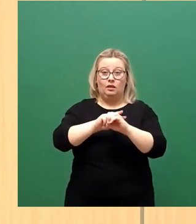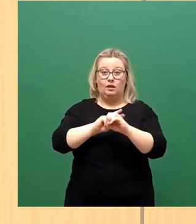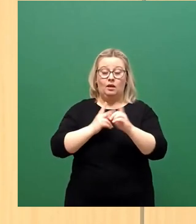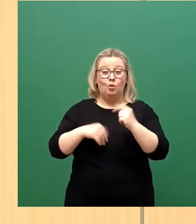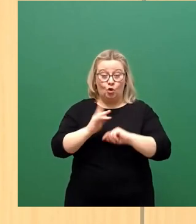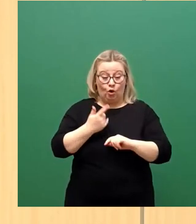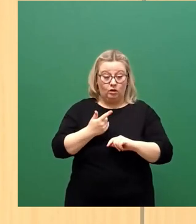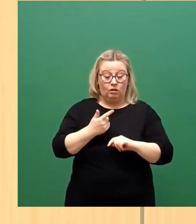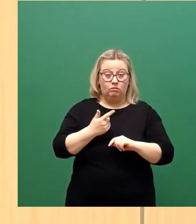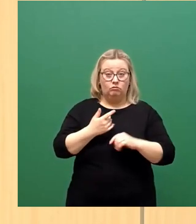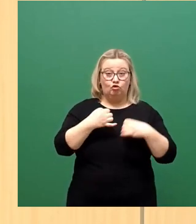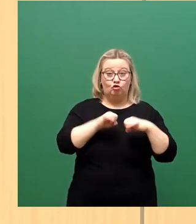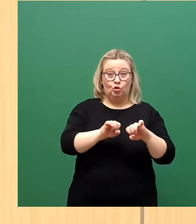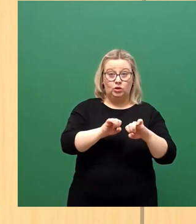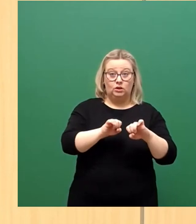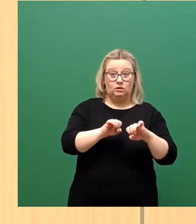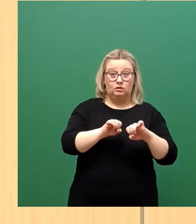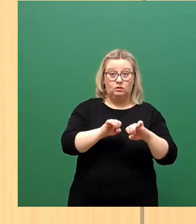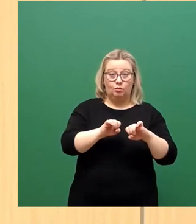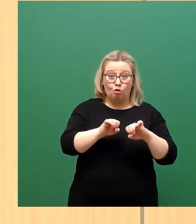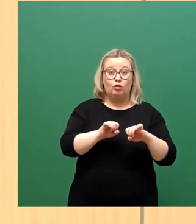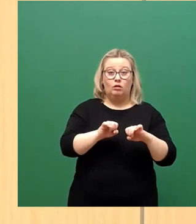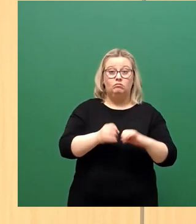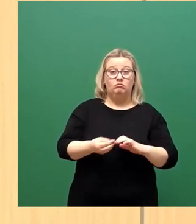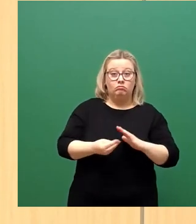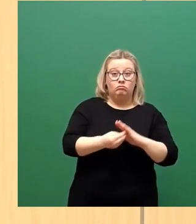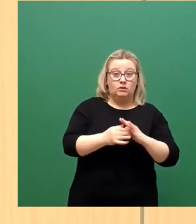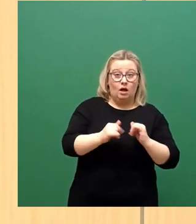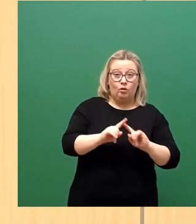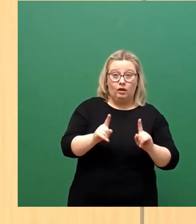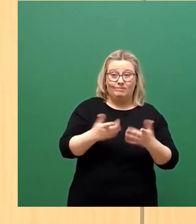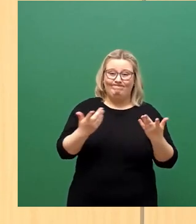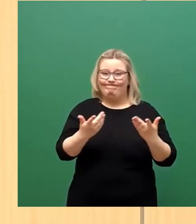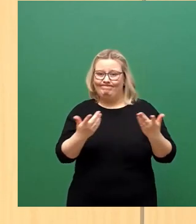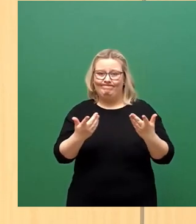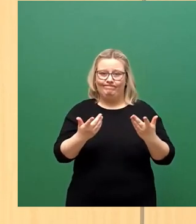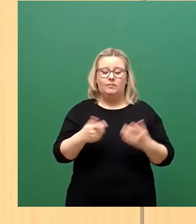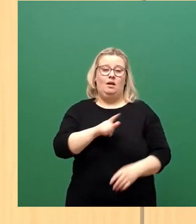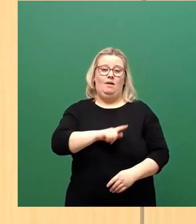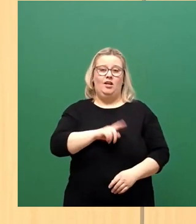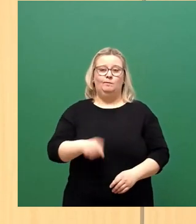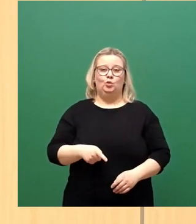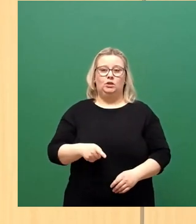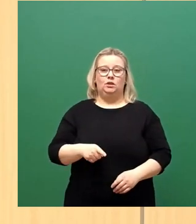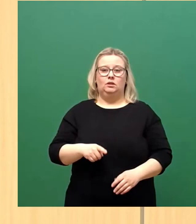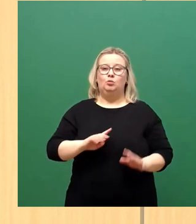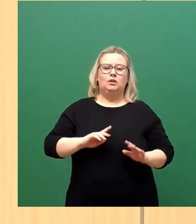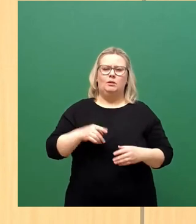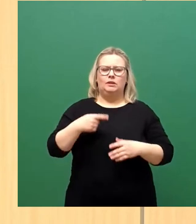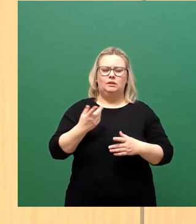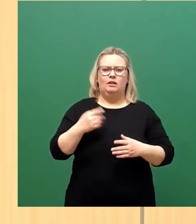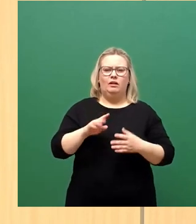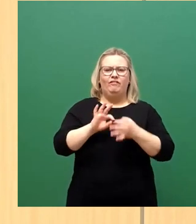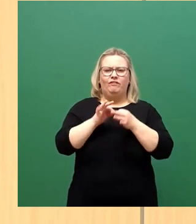Impfstoffe auch wirksam zulässt. Auch das wird sich zeigen. Aus den oben genannten Gründen, ich will das nicht vertiefen, ist es